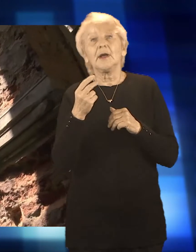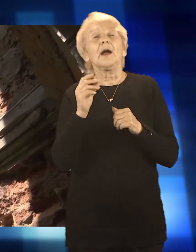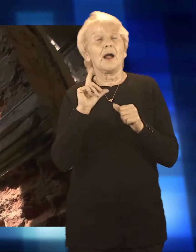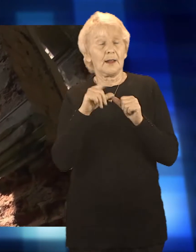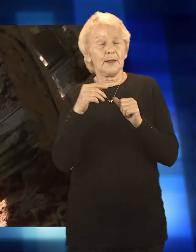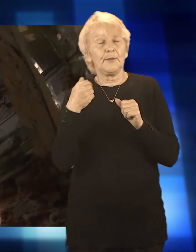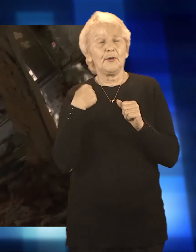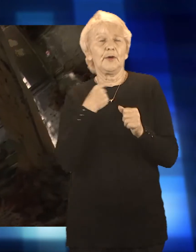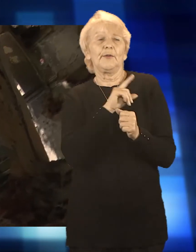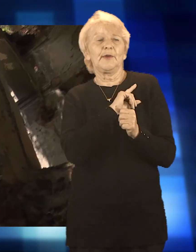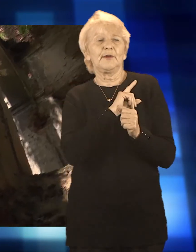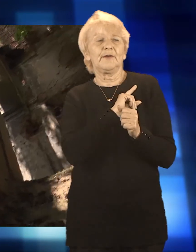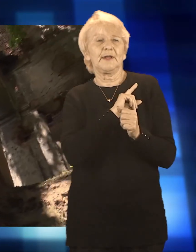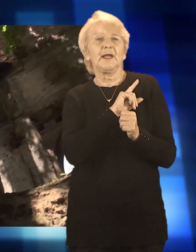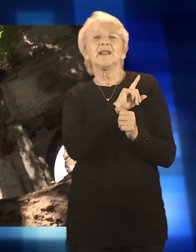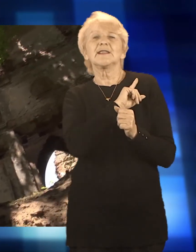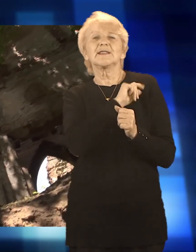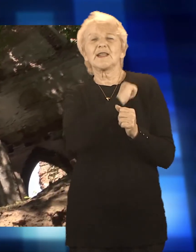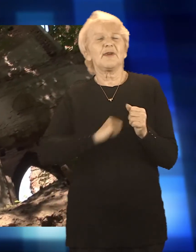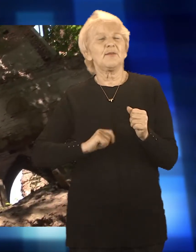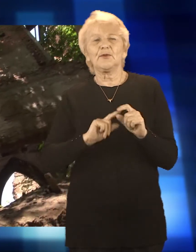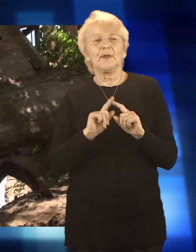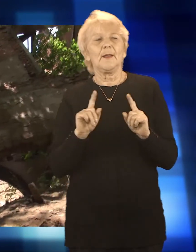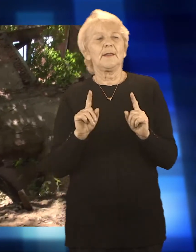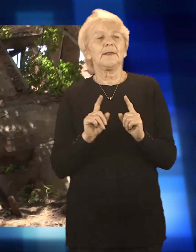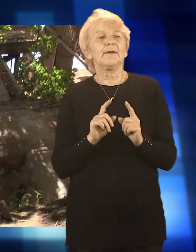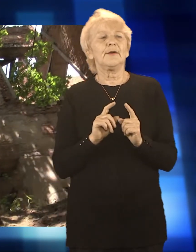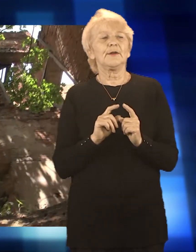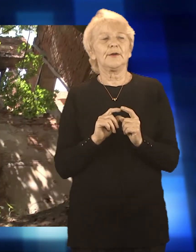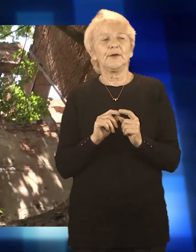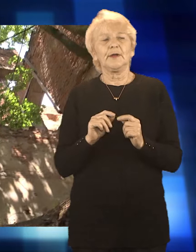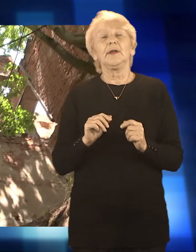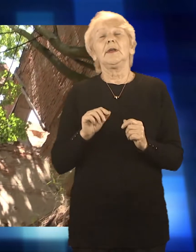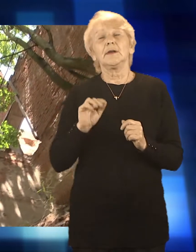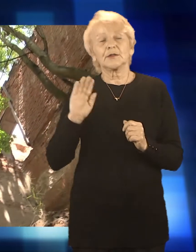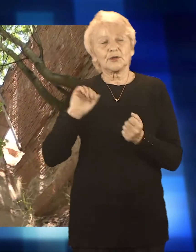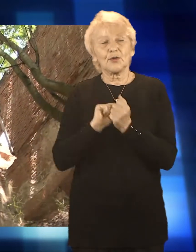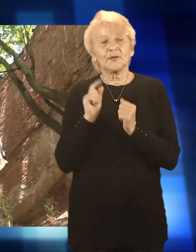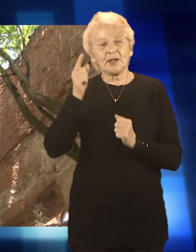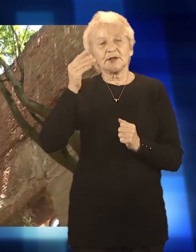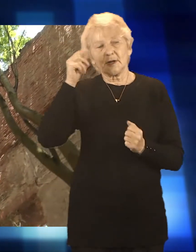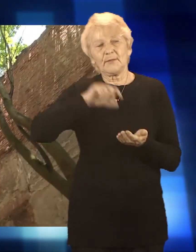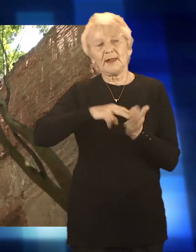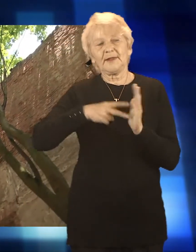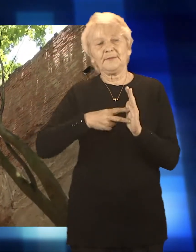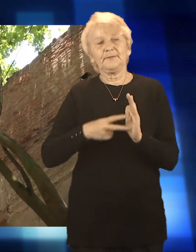ruinach. Stowarzyszenie, jak i włodarze gminy Rudnik mają bowiem ambitne plany na zagospodarowanie tego miejsca.